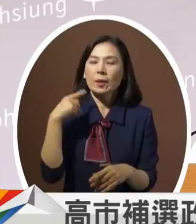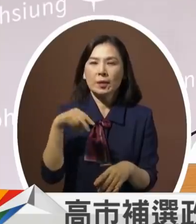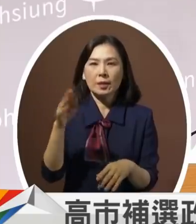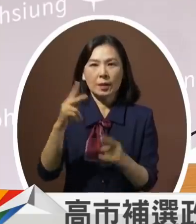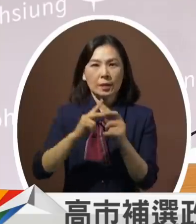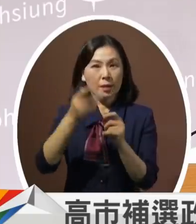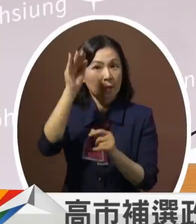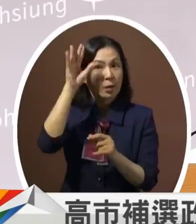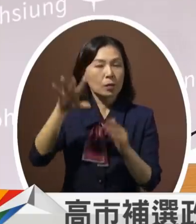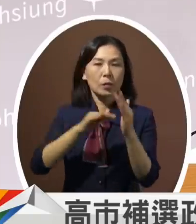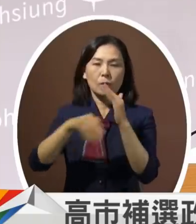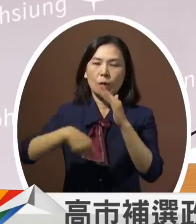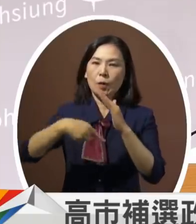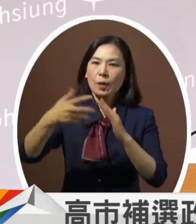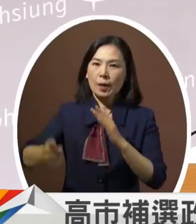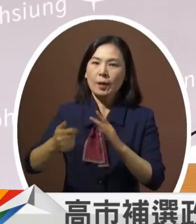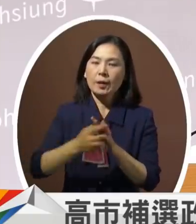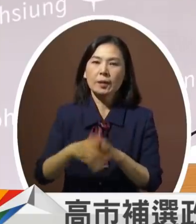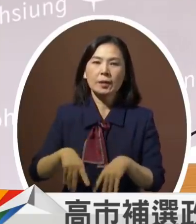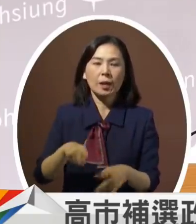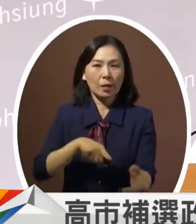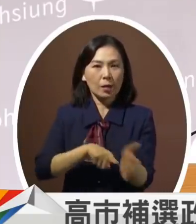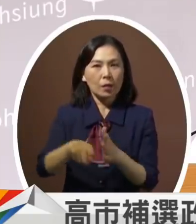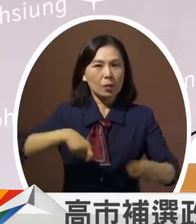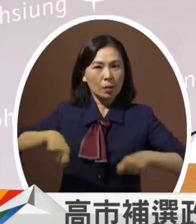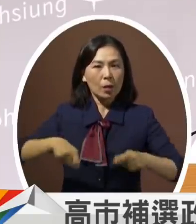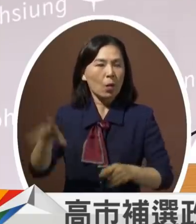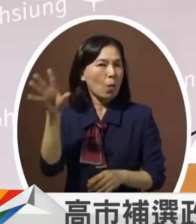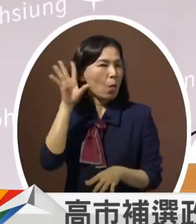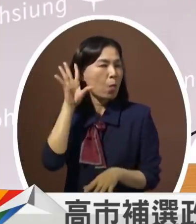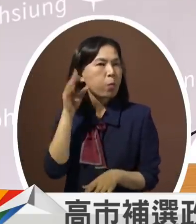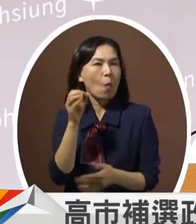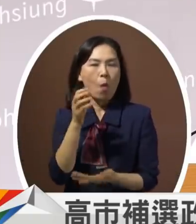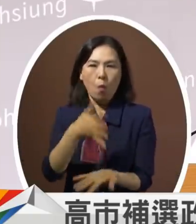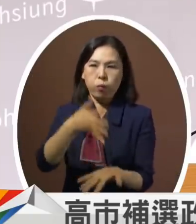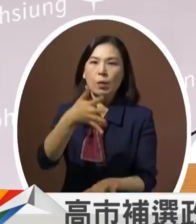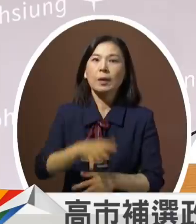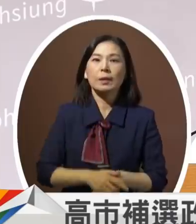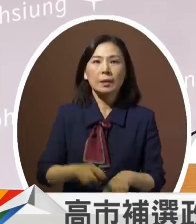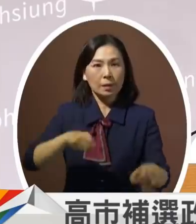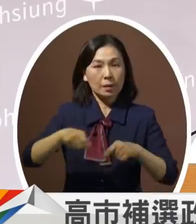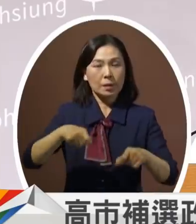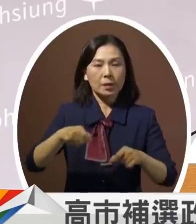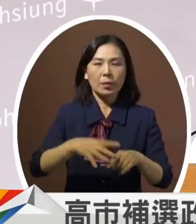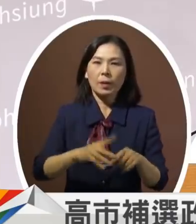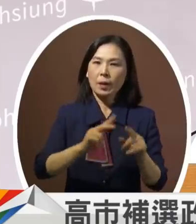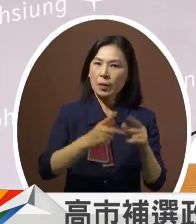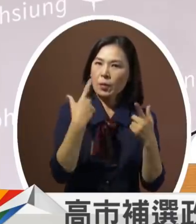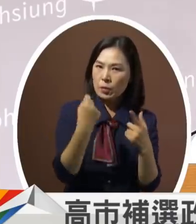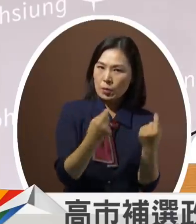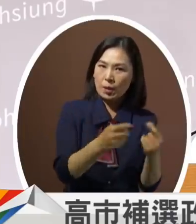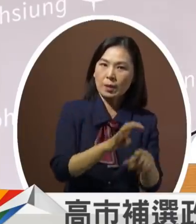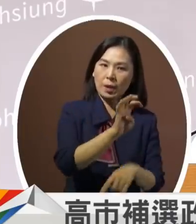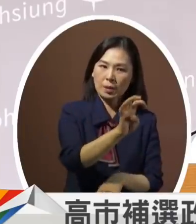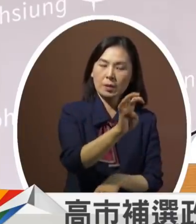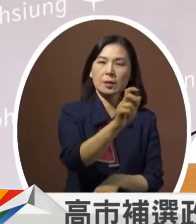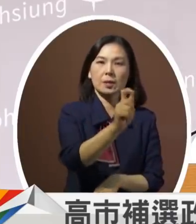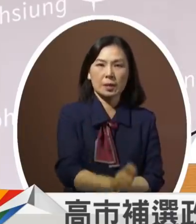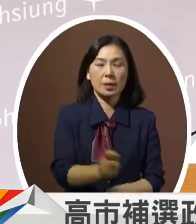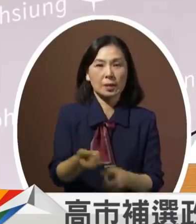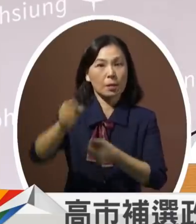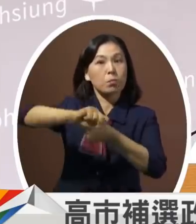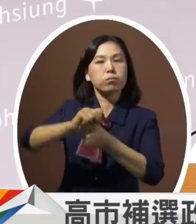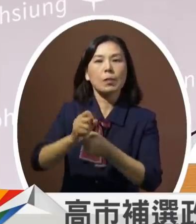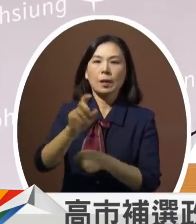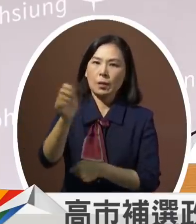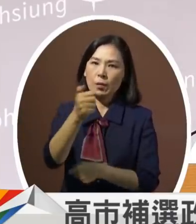跟农委会我们共同听了专案的报告都听了五次我们把计划的规模从原来的40亿又增加到50亿希望